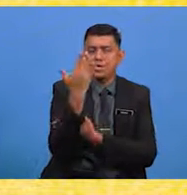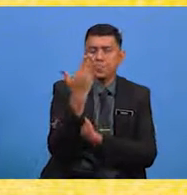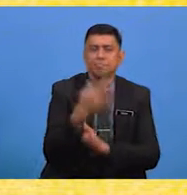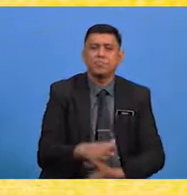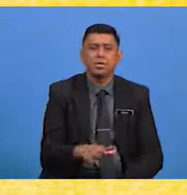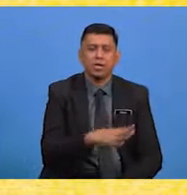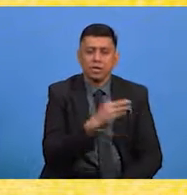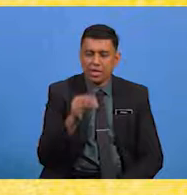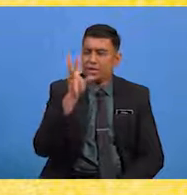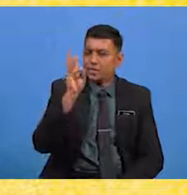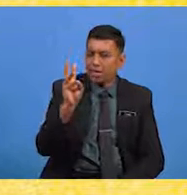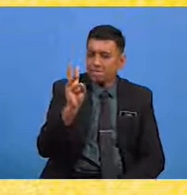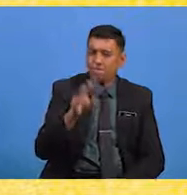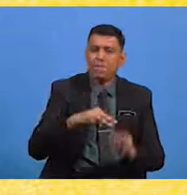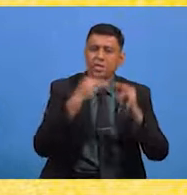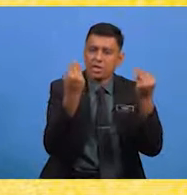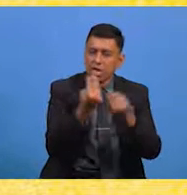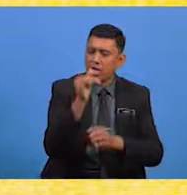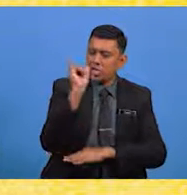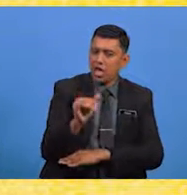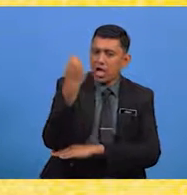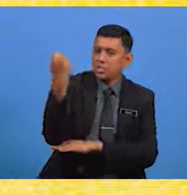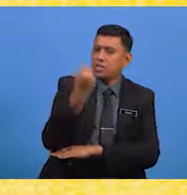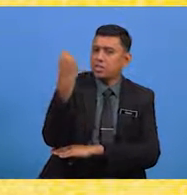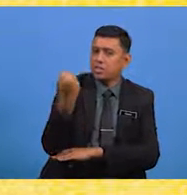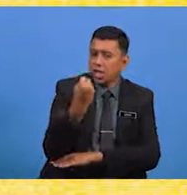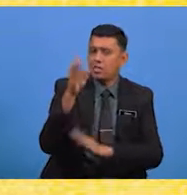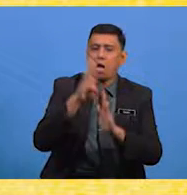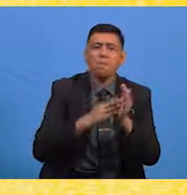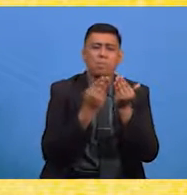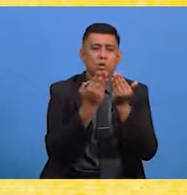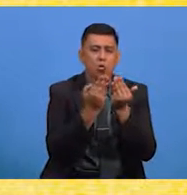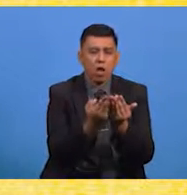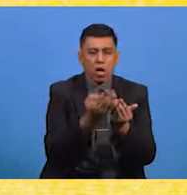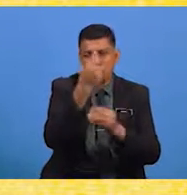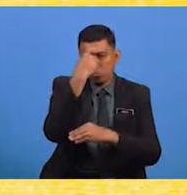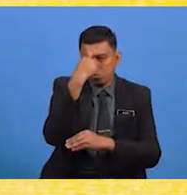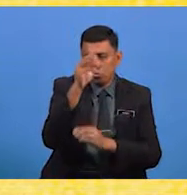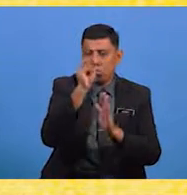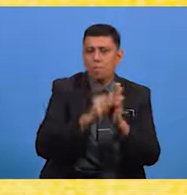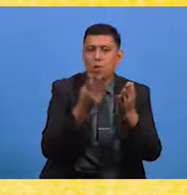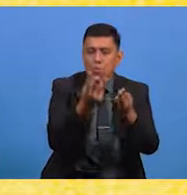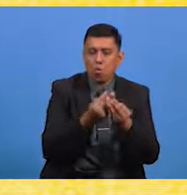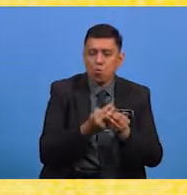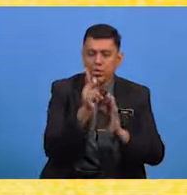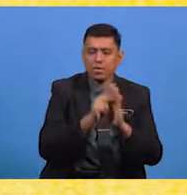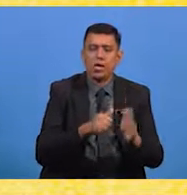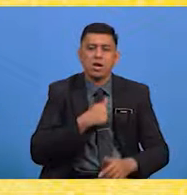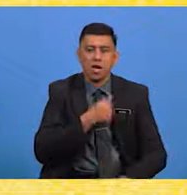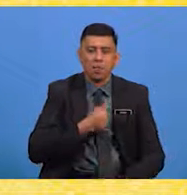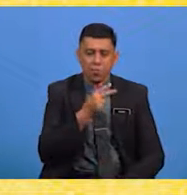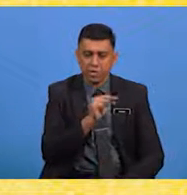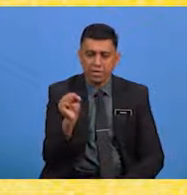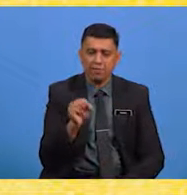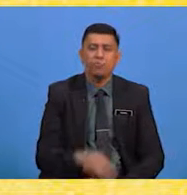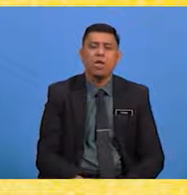Dan yang keenam, masyarakat yang sentiasa berdoa Untuk memohon